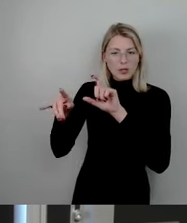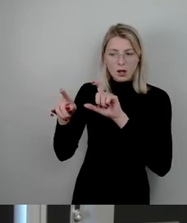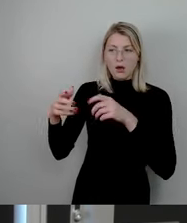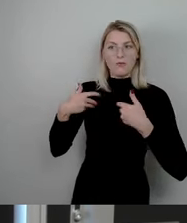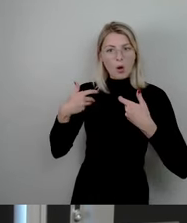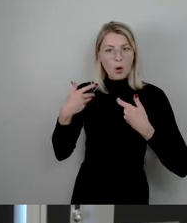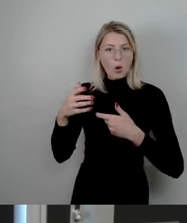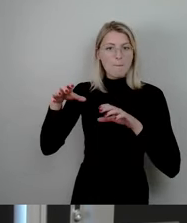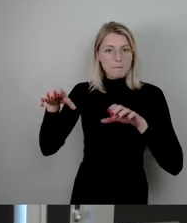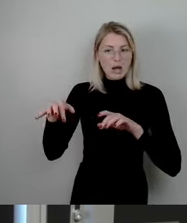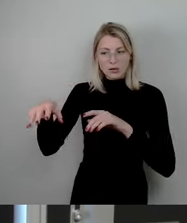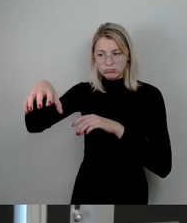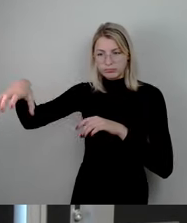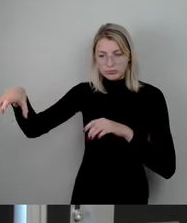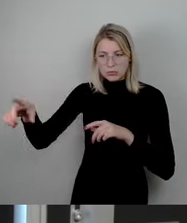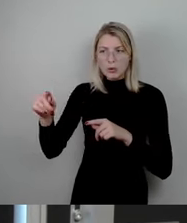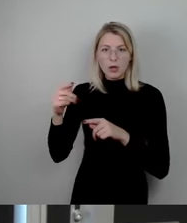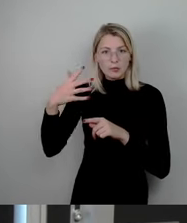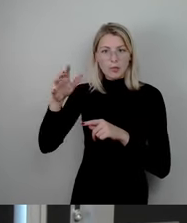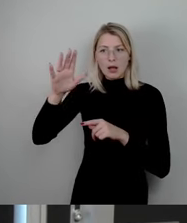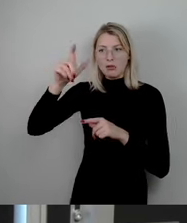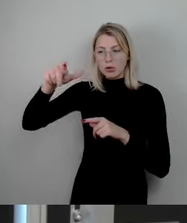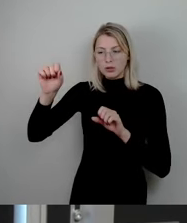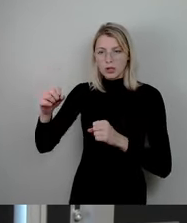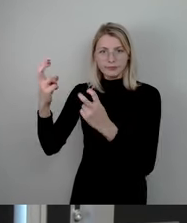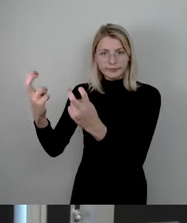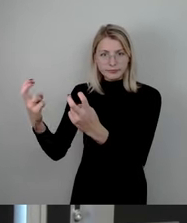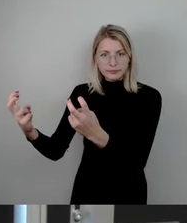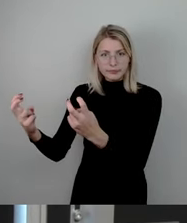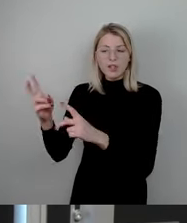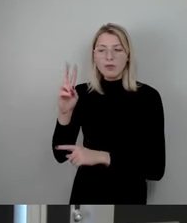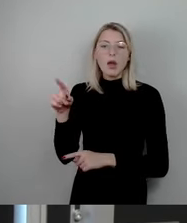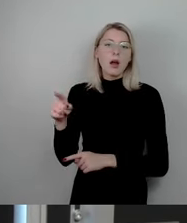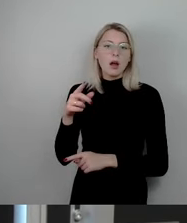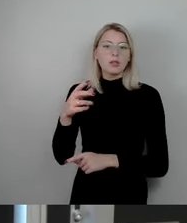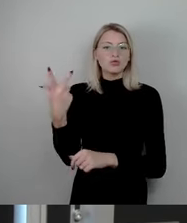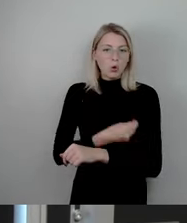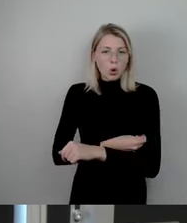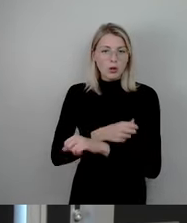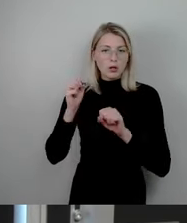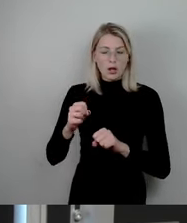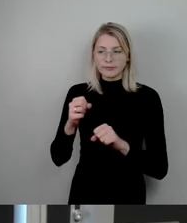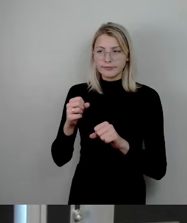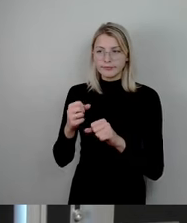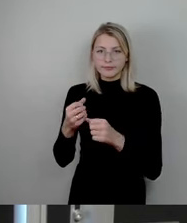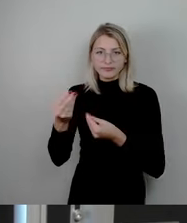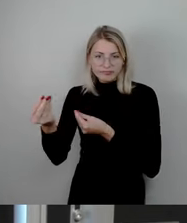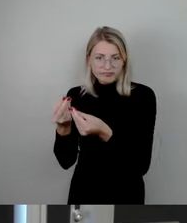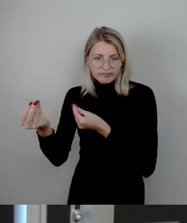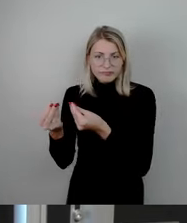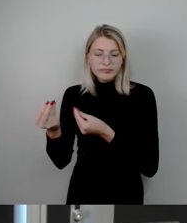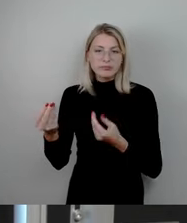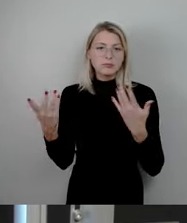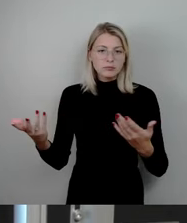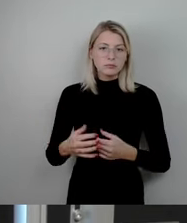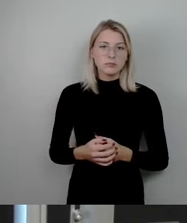werden, auf denen dann wer genau Platz nimmt, nämlich die, die mit den Drogen dort dealen. Nichts anderes passiert dort. Und man muss das, was